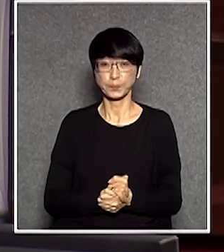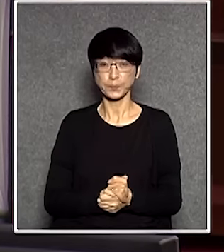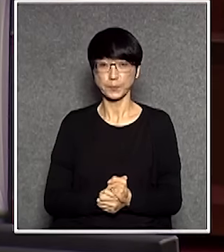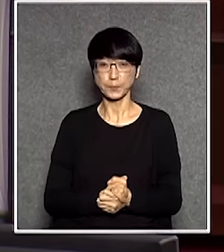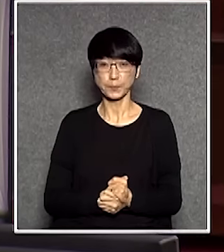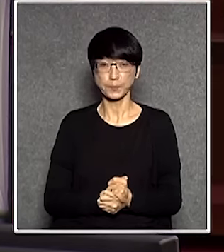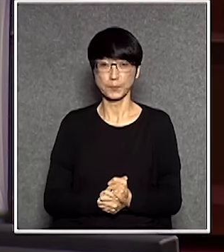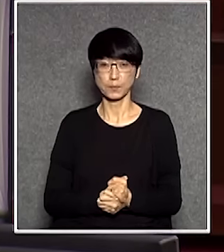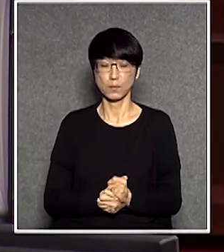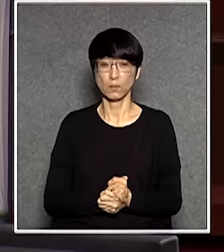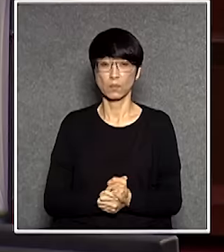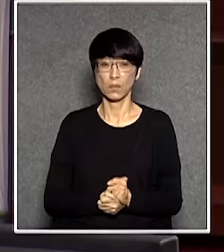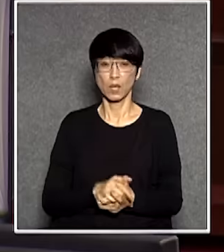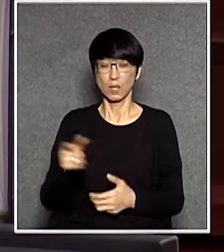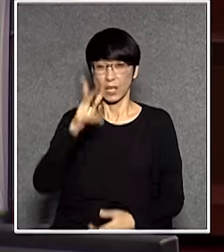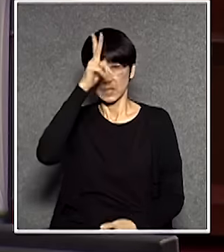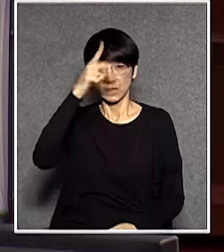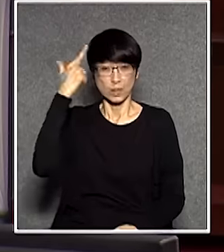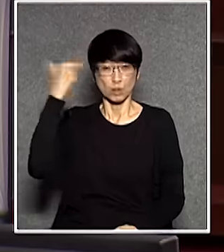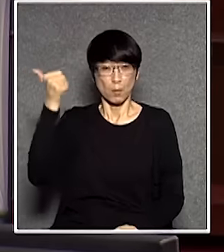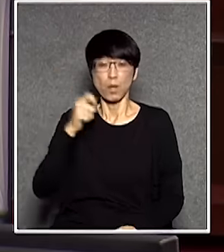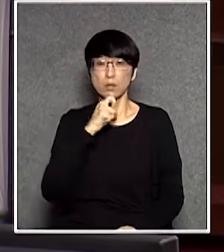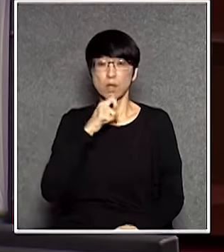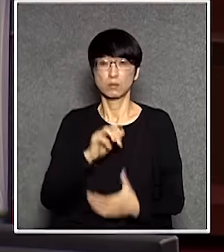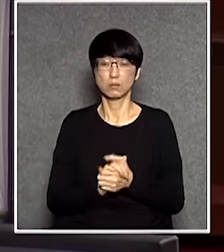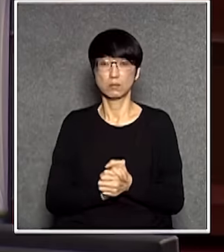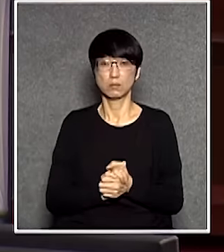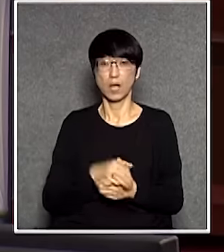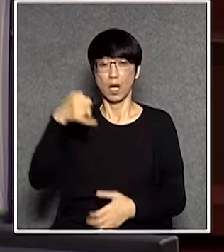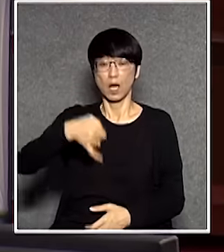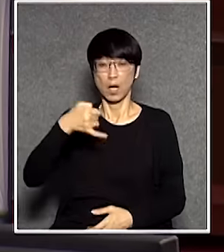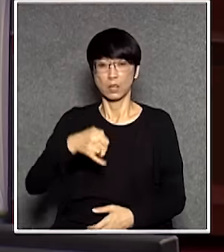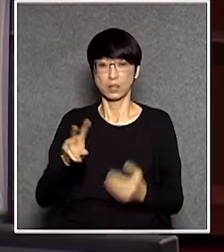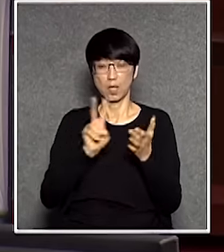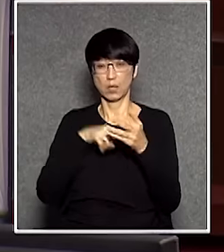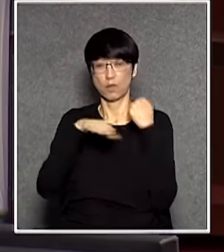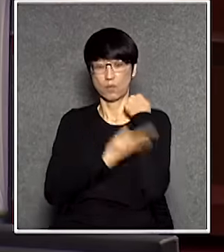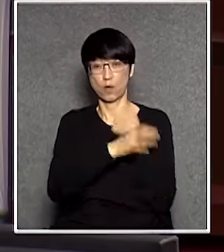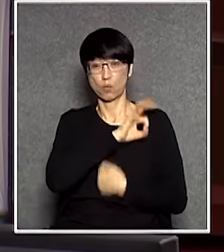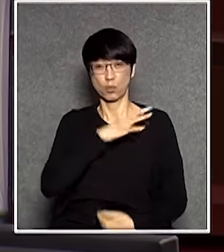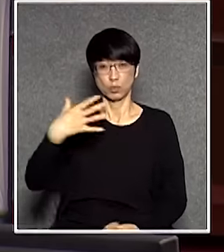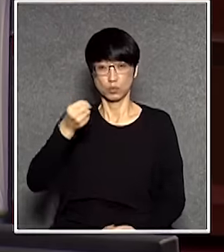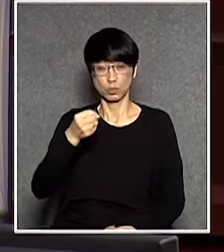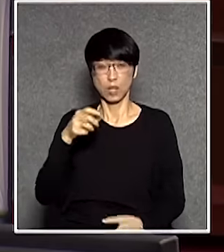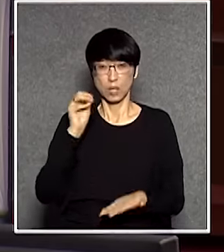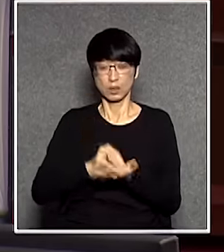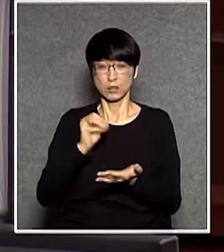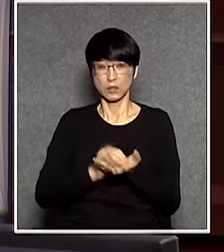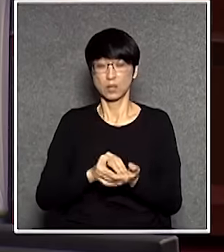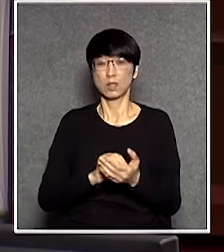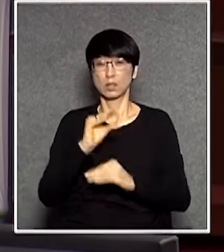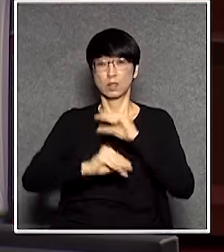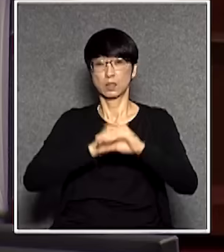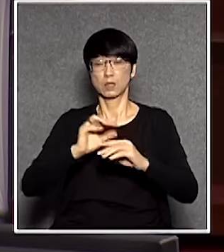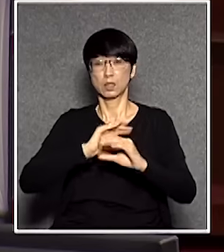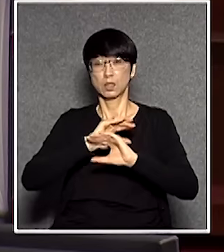那你比較有政治智慧的嘛我想不到下一屆的立法會主席一定是建制派找一個人可以取